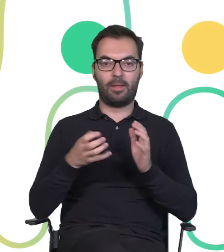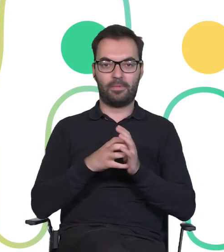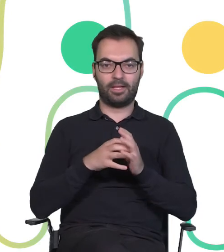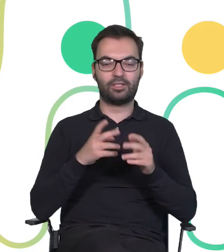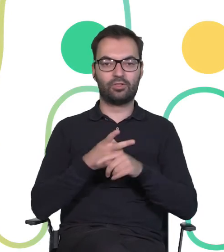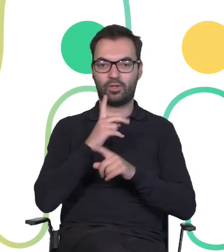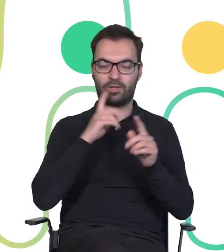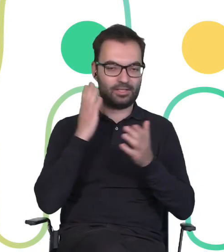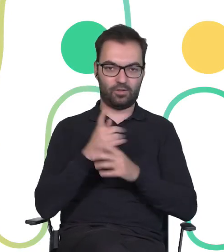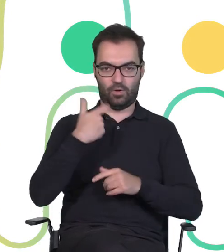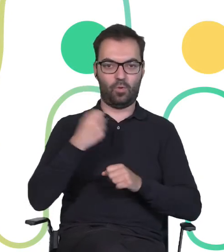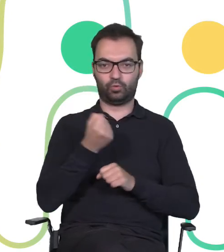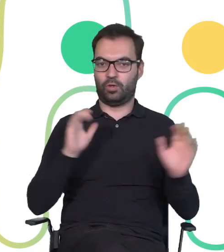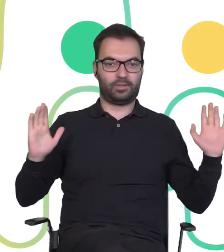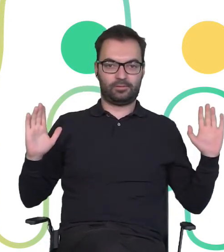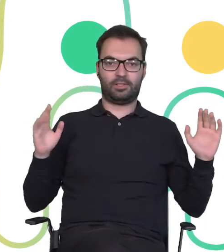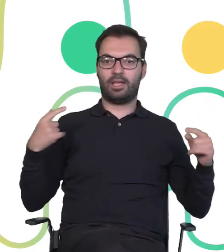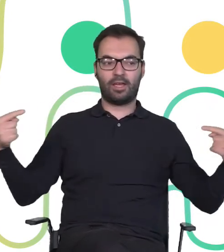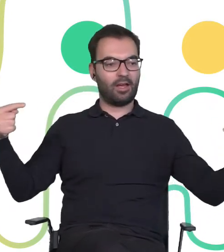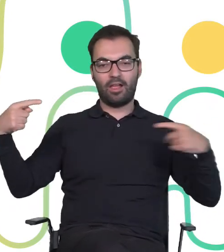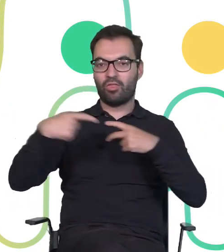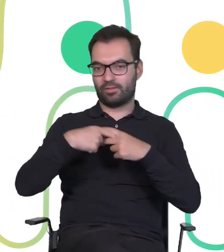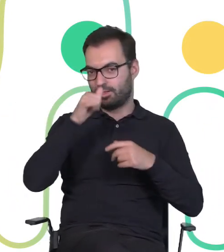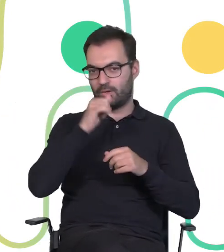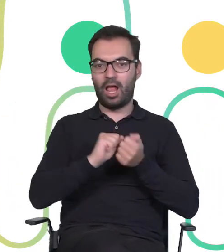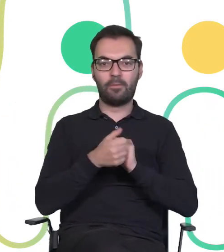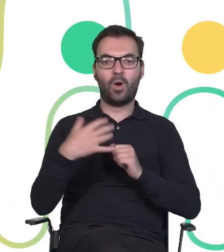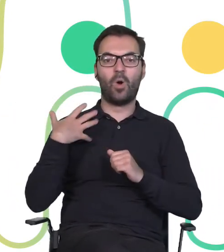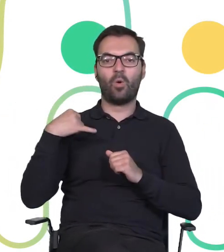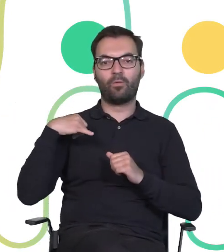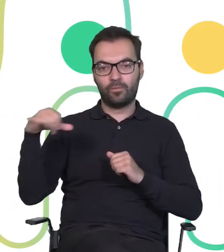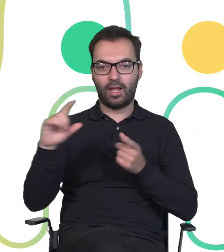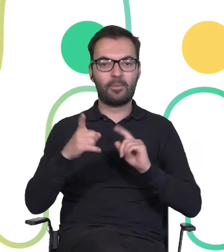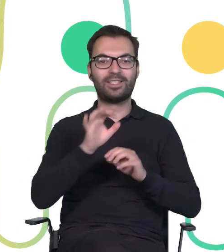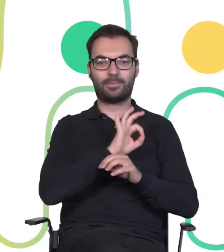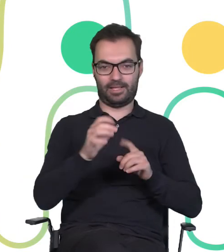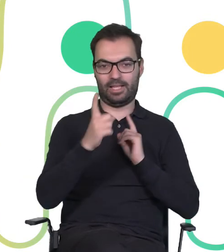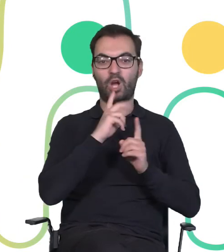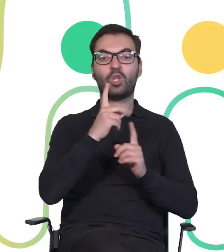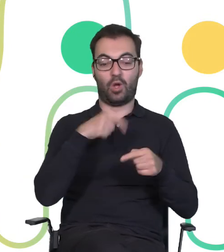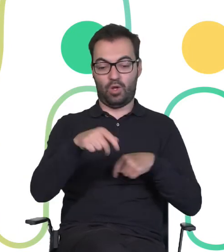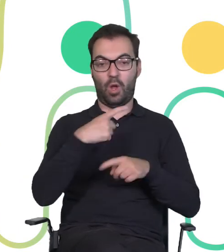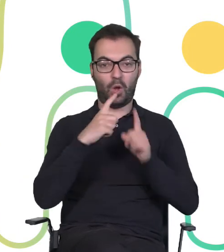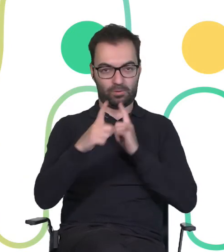ma tylko dany użytkownik, bądź rówieśnik lub specjalista, który aktualnie z nim rozmawia.